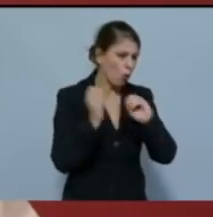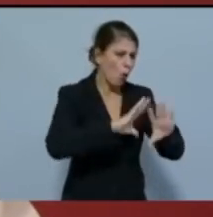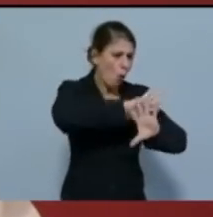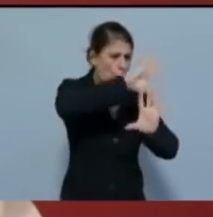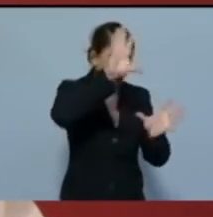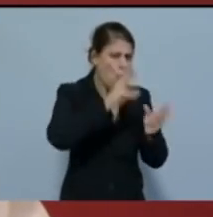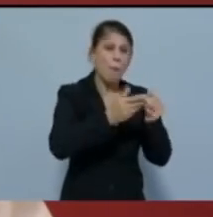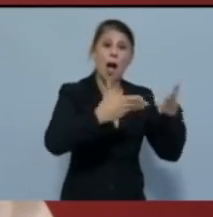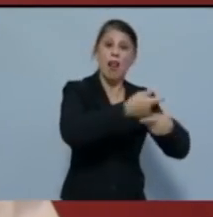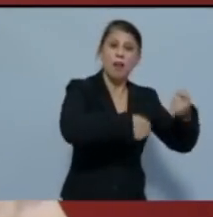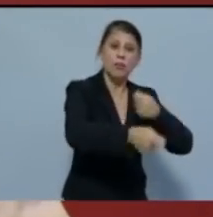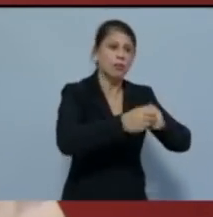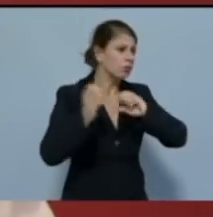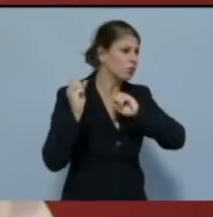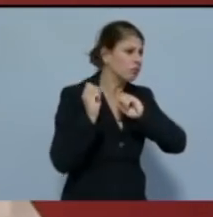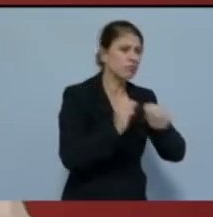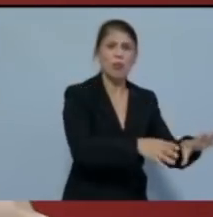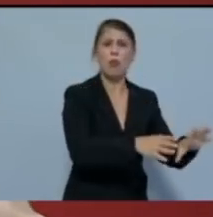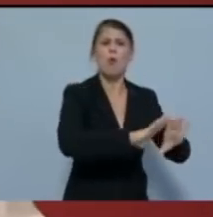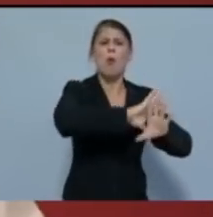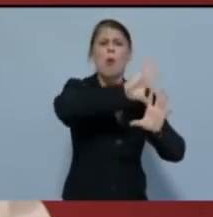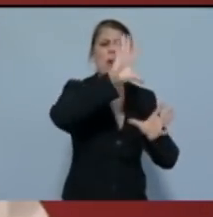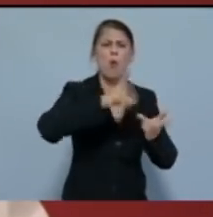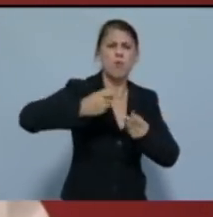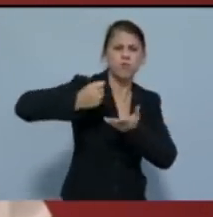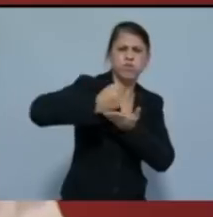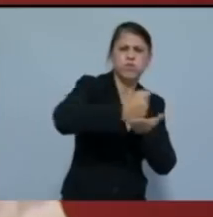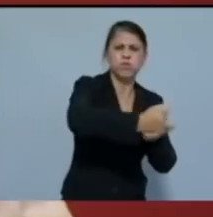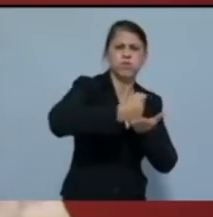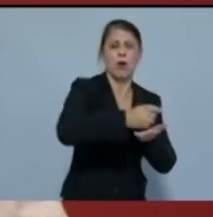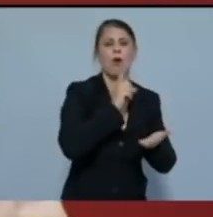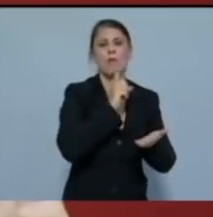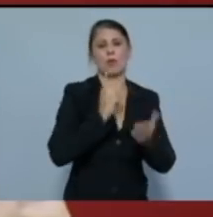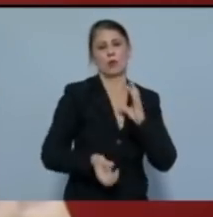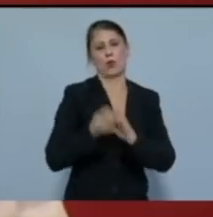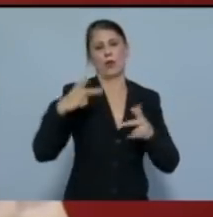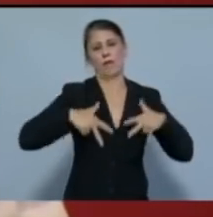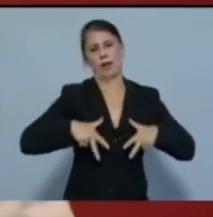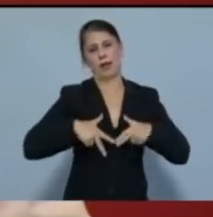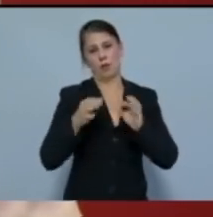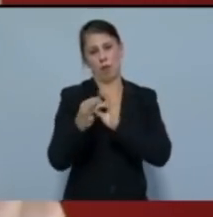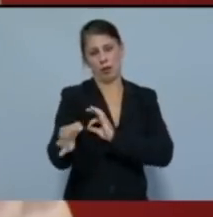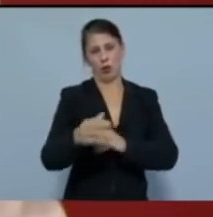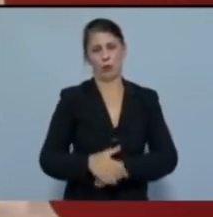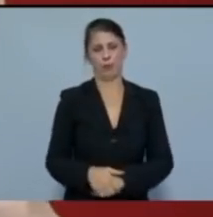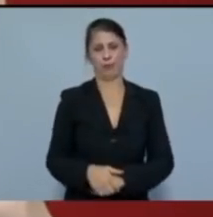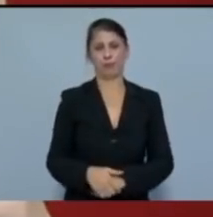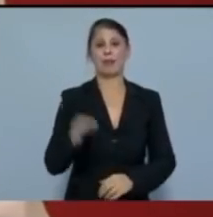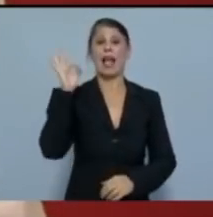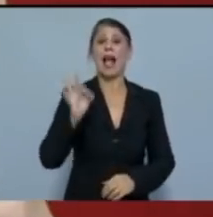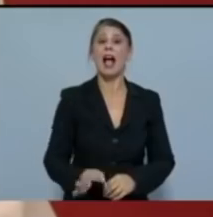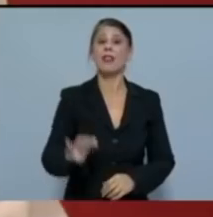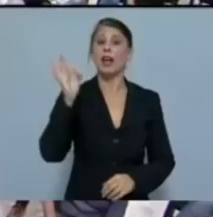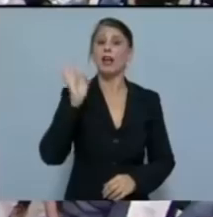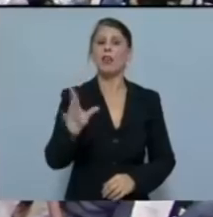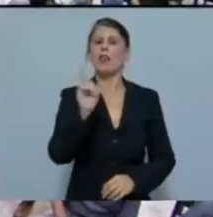επιχειρήσεις, όπως συνέβη και με τα νέα κυβερνητικά μέτρα. Κάθε χρόνο τα ίδια